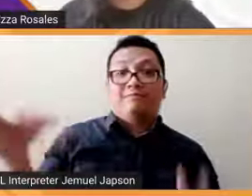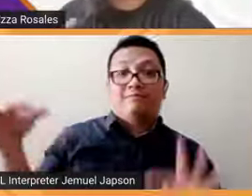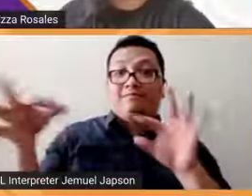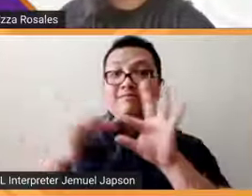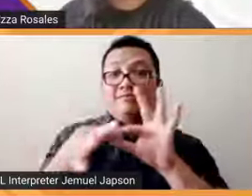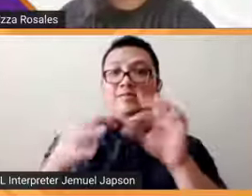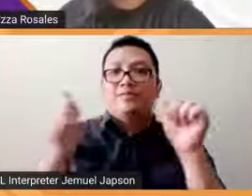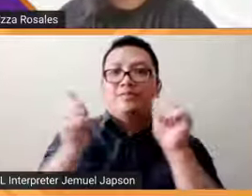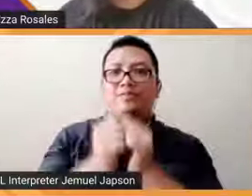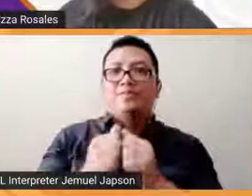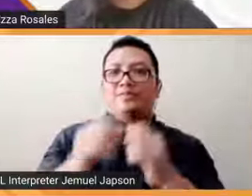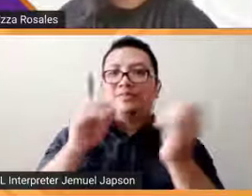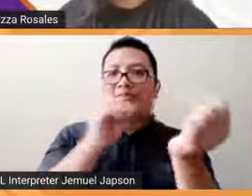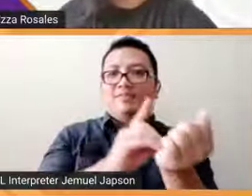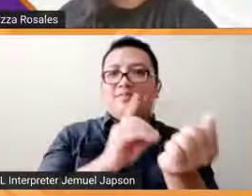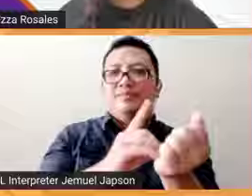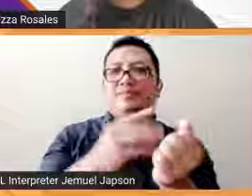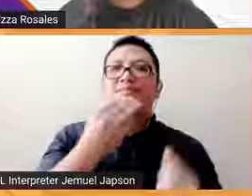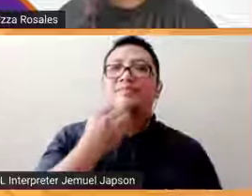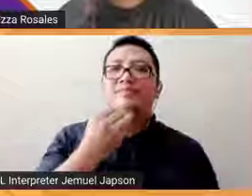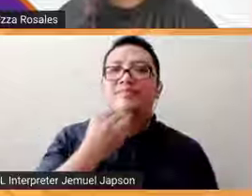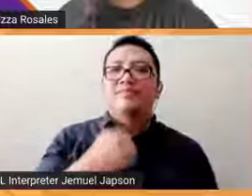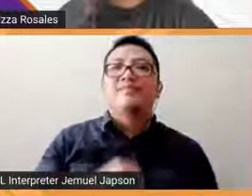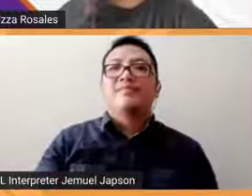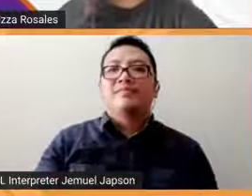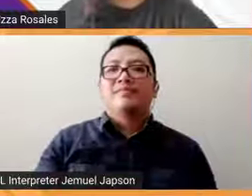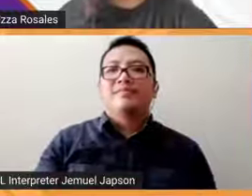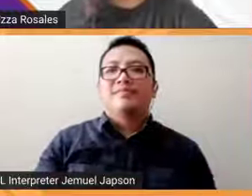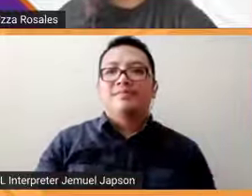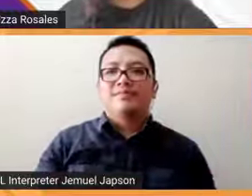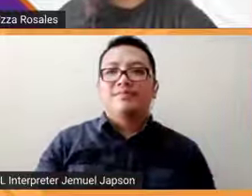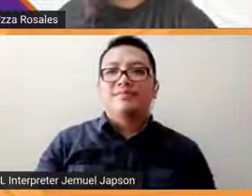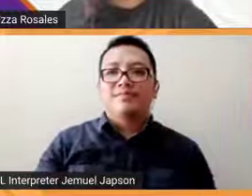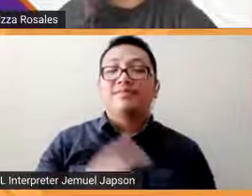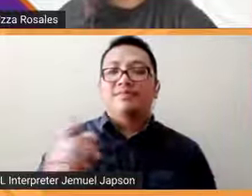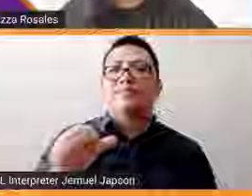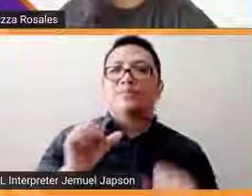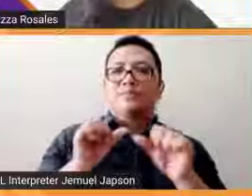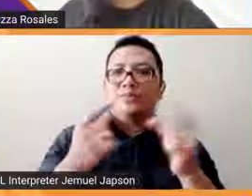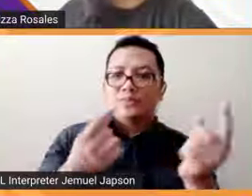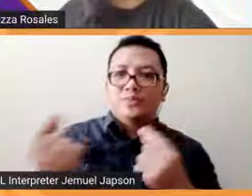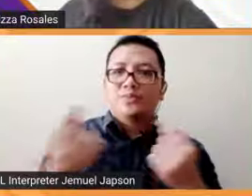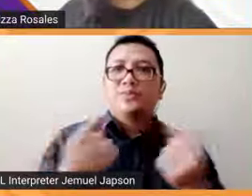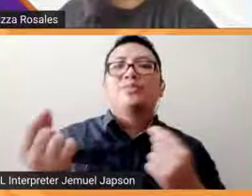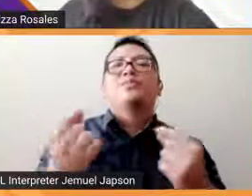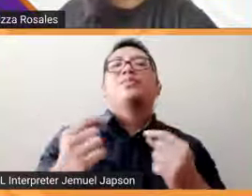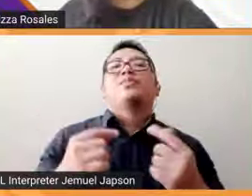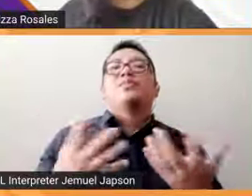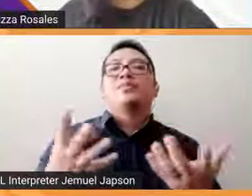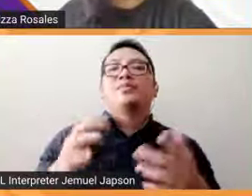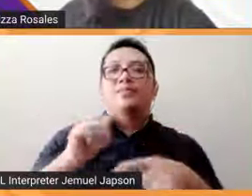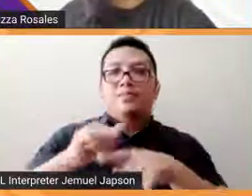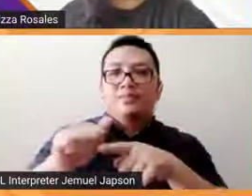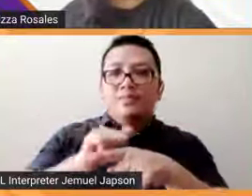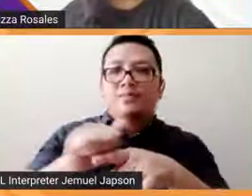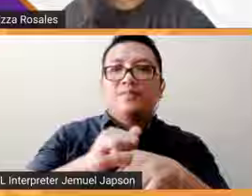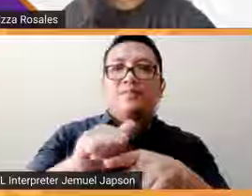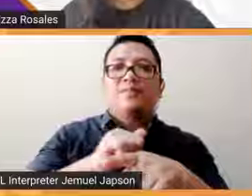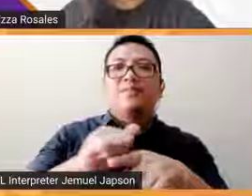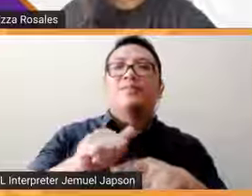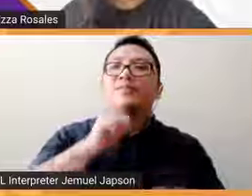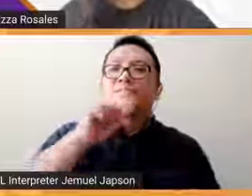sinabi ni doc mau na yung pagkonduct ng training at voter education activities ay hindi lamang po